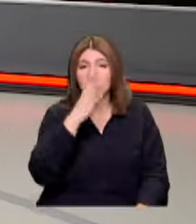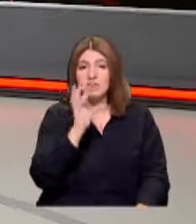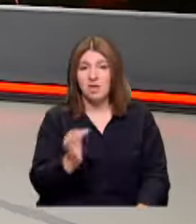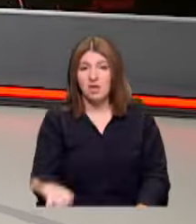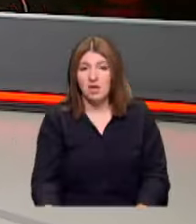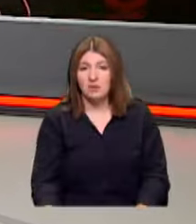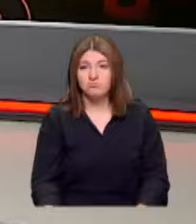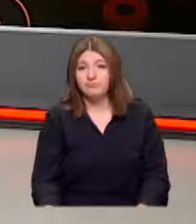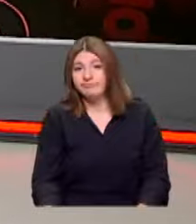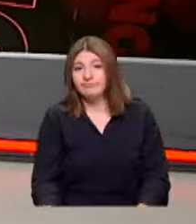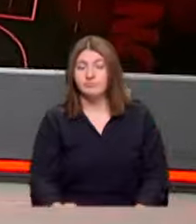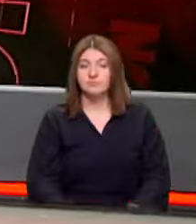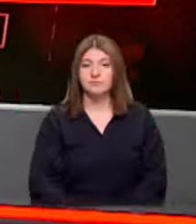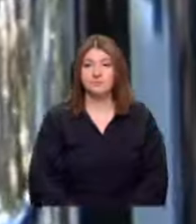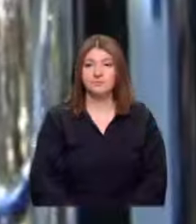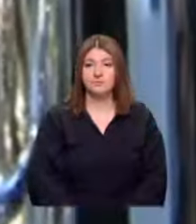kime oluyor acaba?